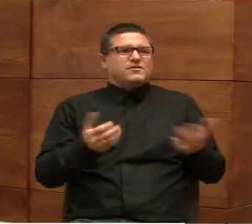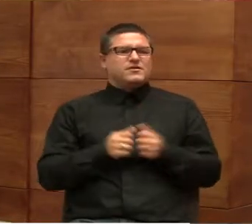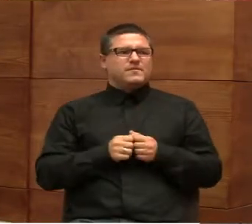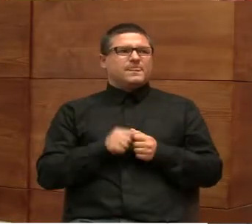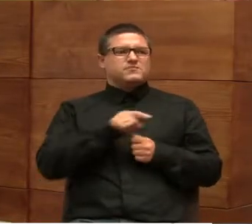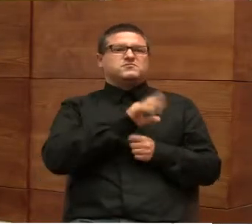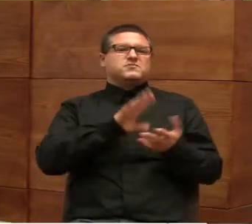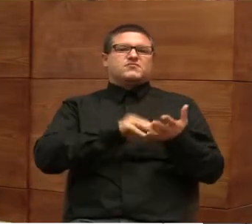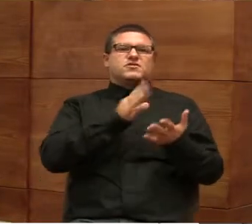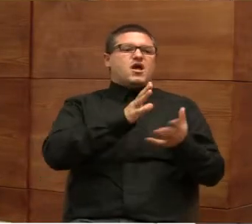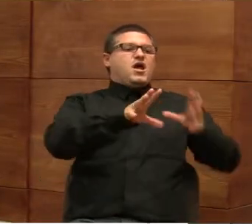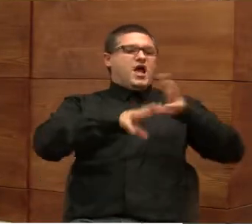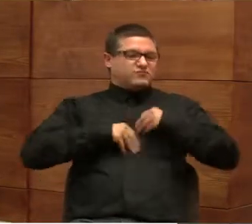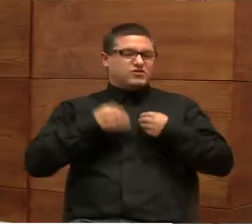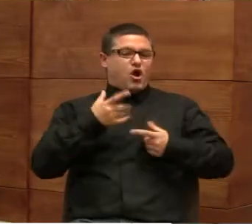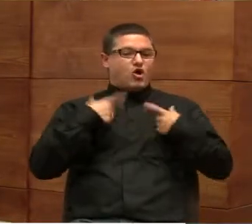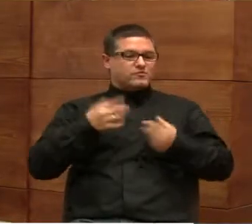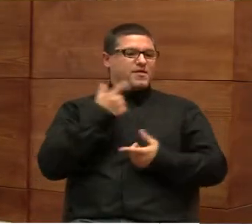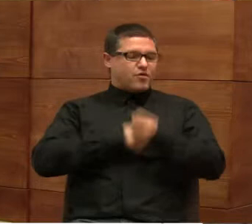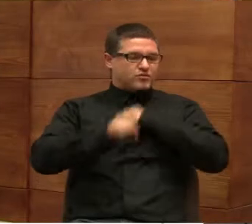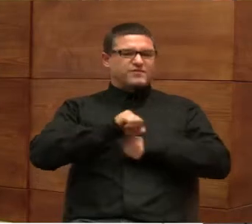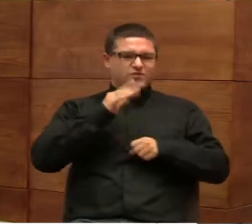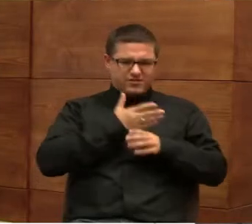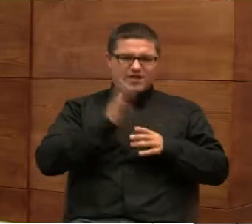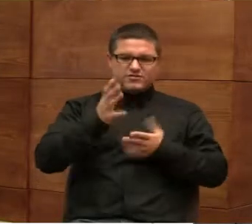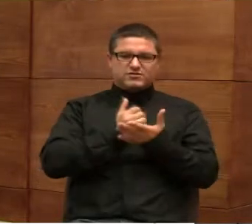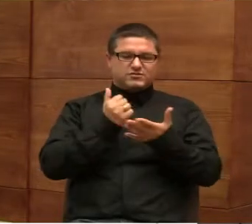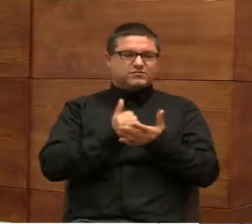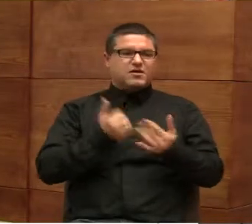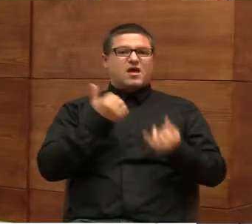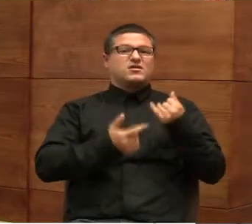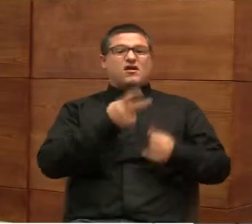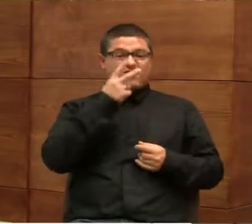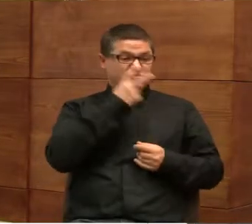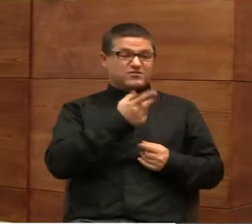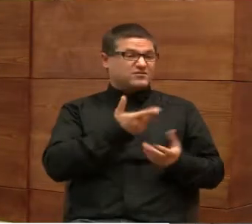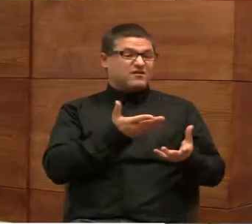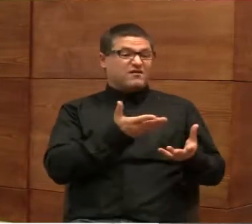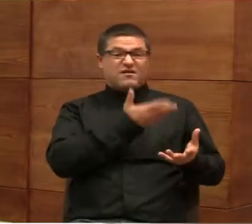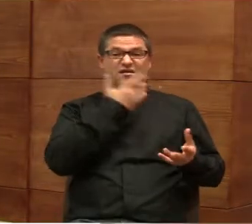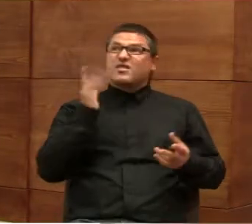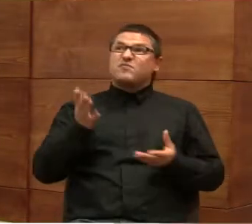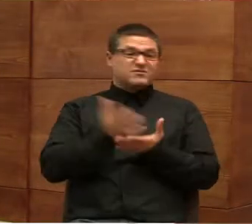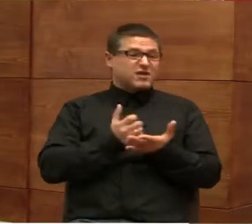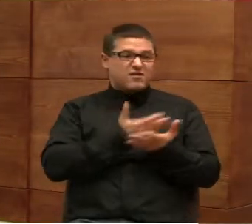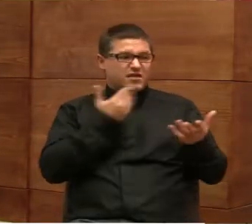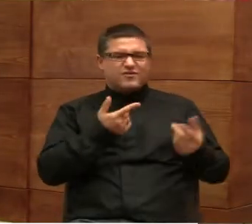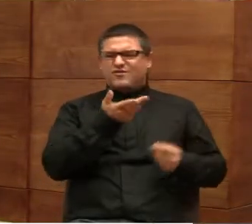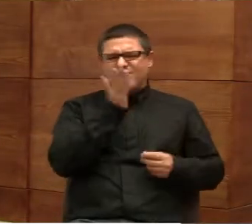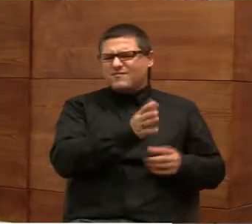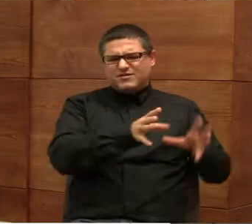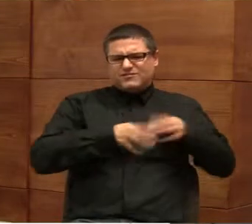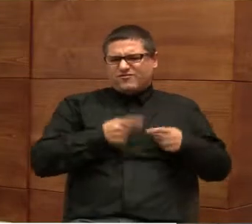że będzie zatrudniał osoby niepełnosprawne, to on nie będzie zatrudniał osób niepełnosprawnych, bo on nie jest od tego, żeby,